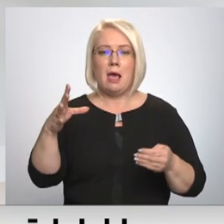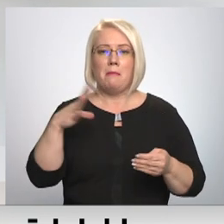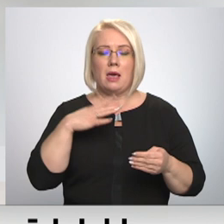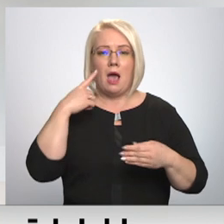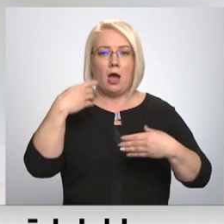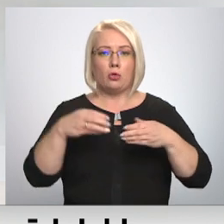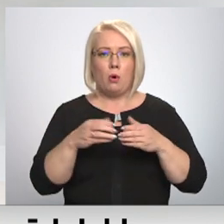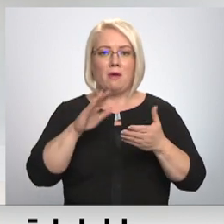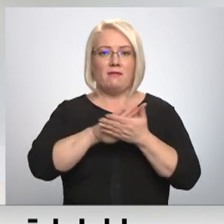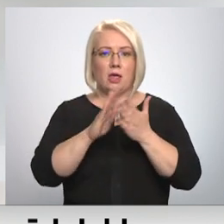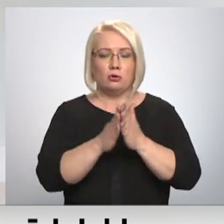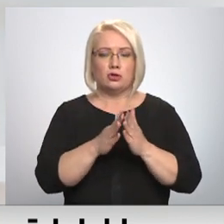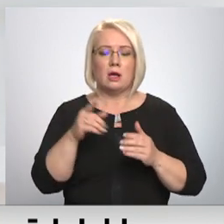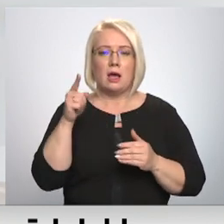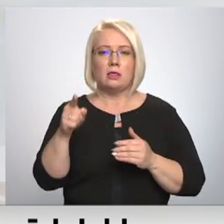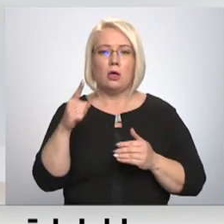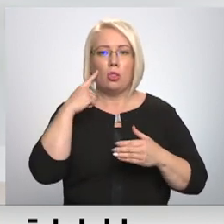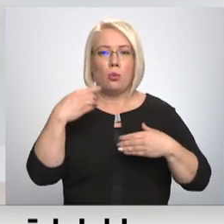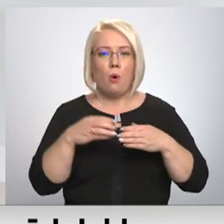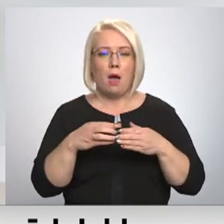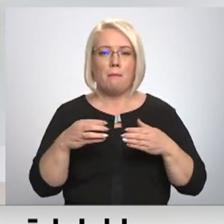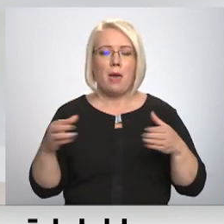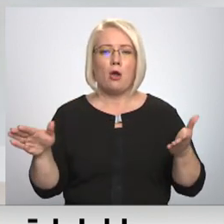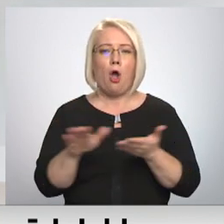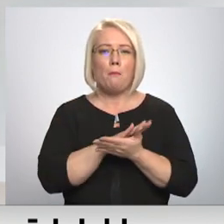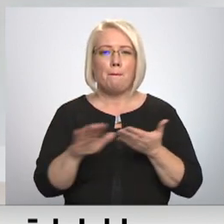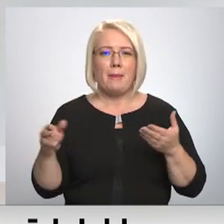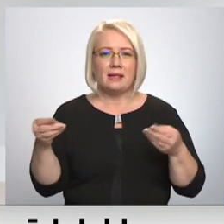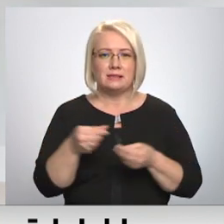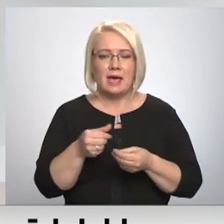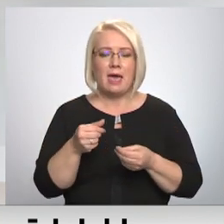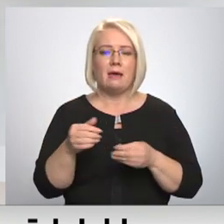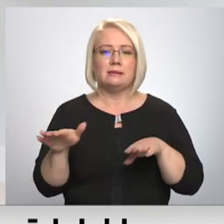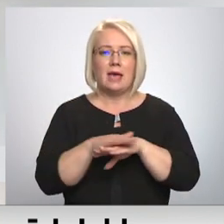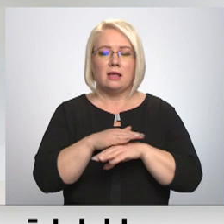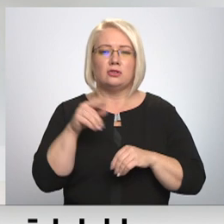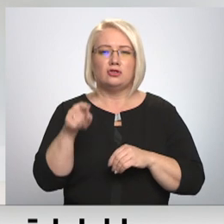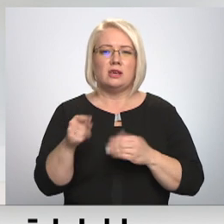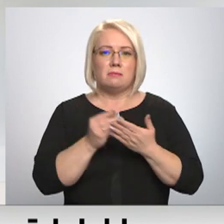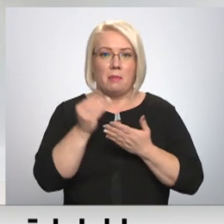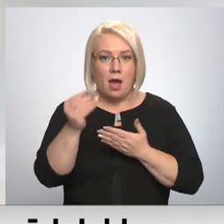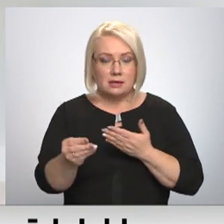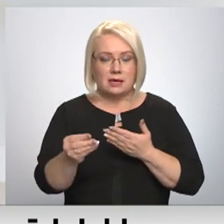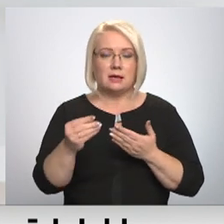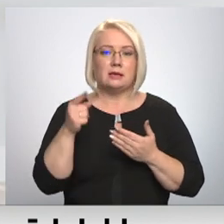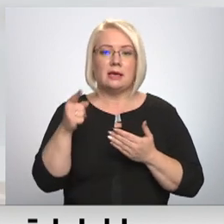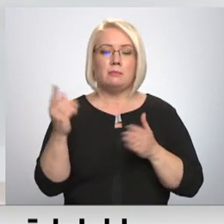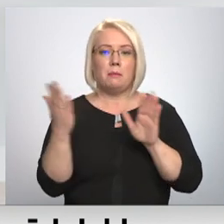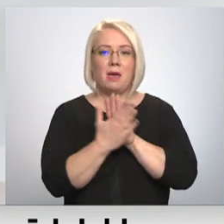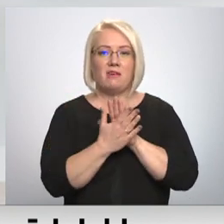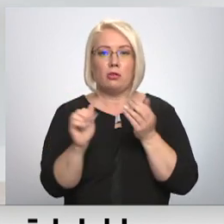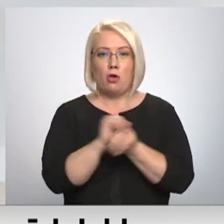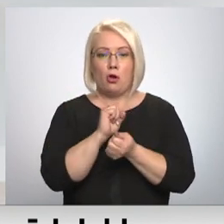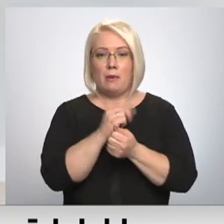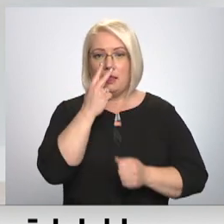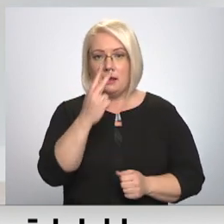doma kompensē sēdz šīs komisijas maksas. Es no piemējiem dokumentiem redzu, ka